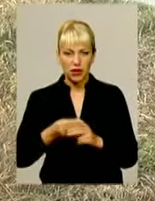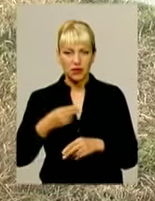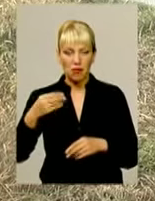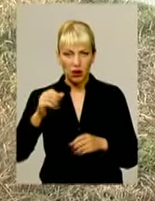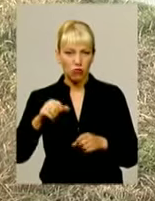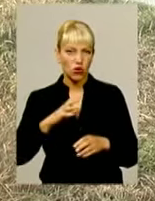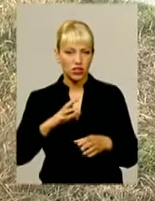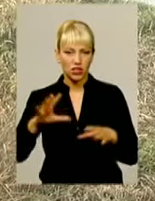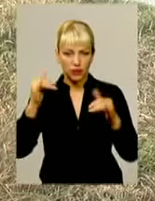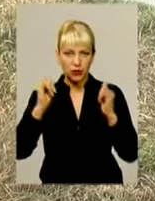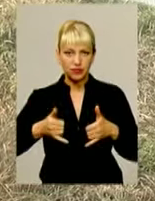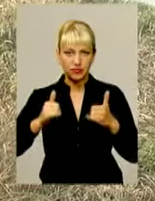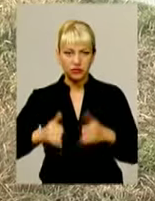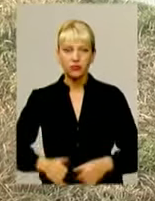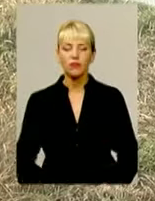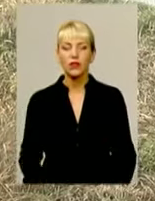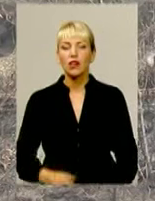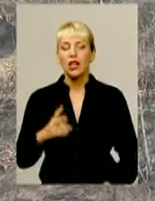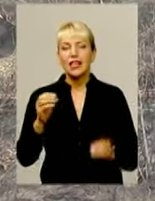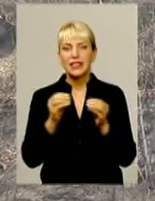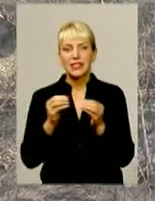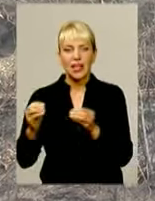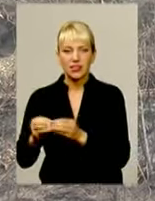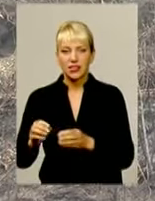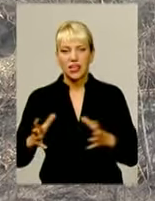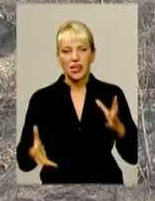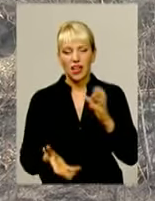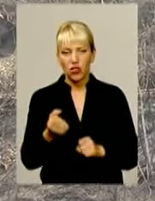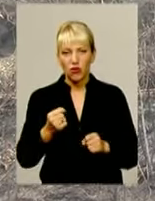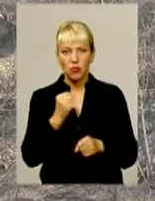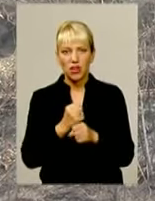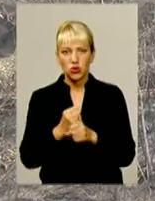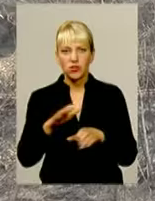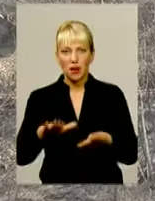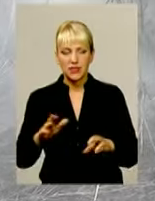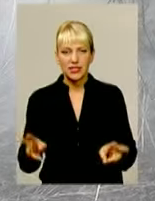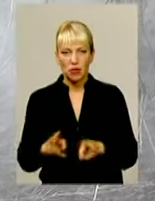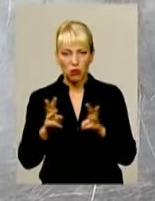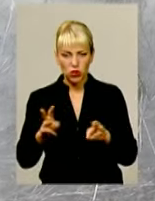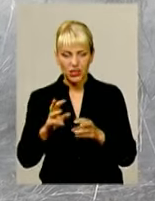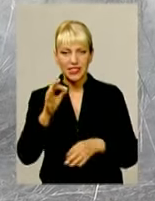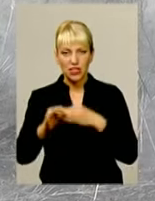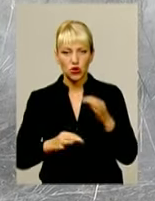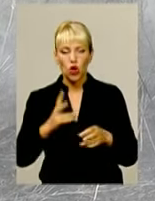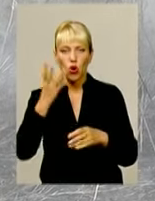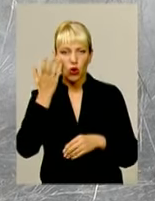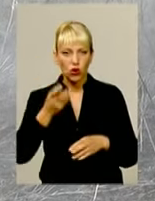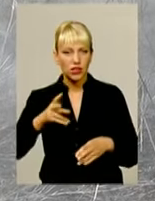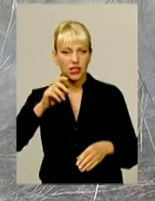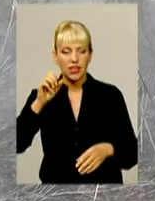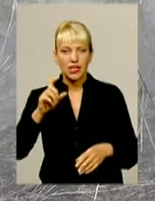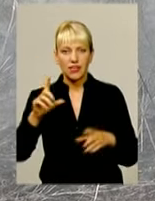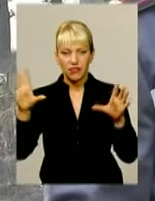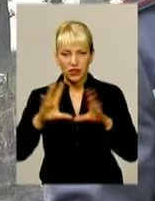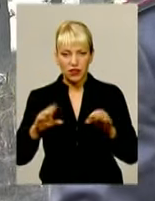Десятки рятувальників працюють на місці пожежі цілодобово. Утім, коли її вдасться хоча б локалізувати, вогнеборцям спрогнозувати